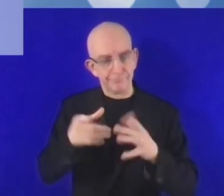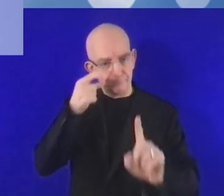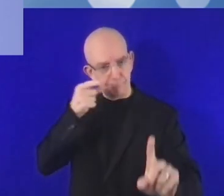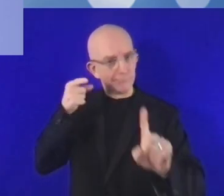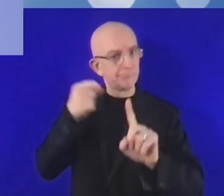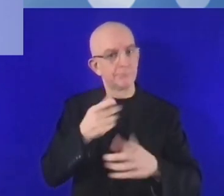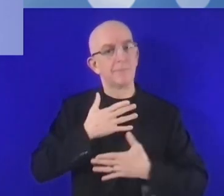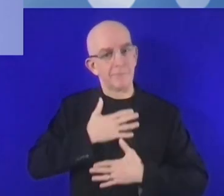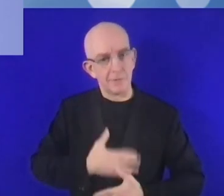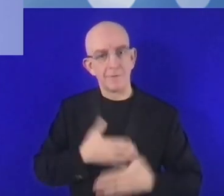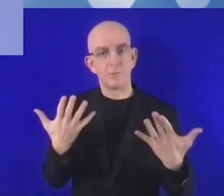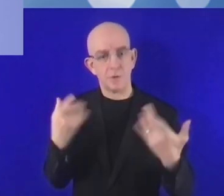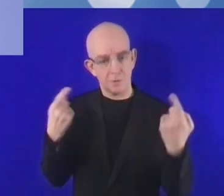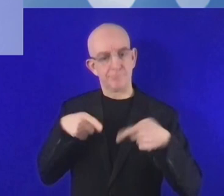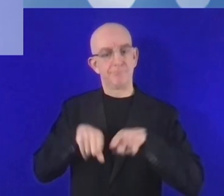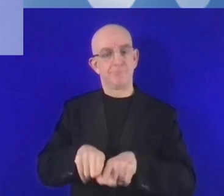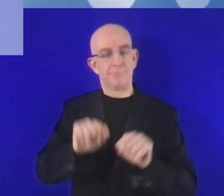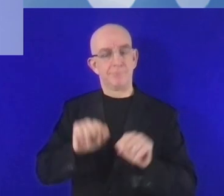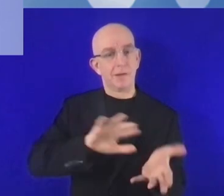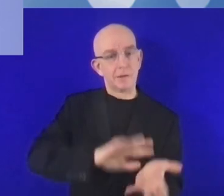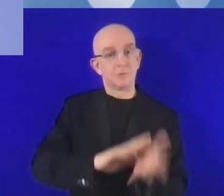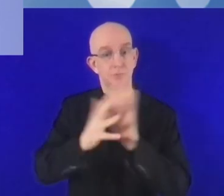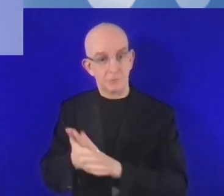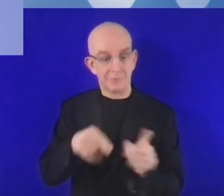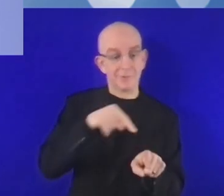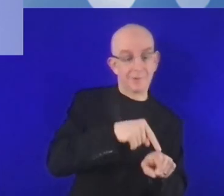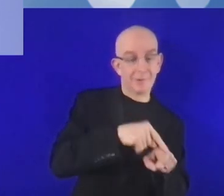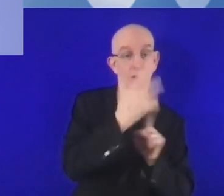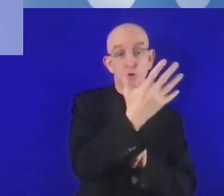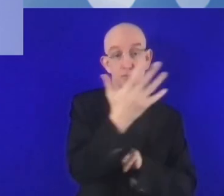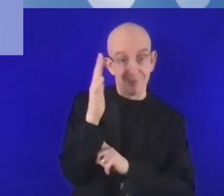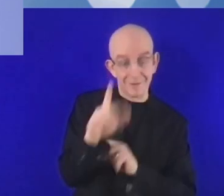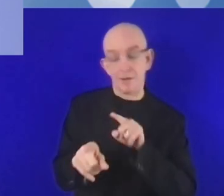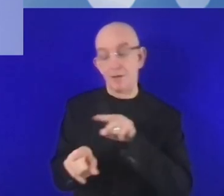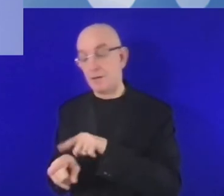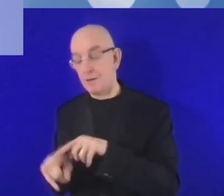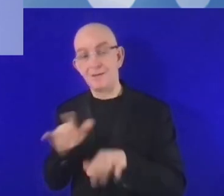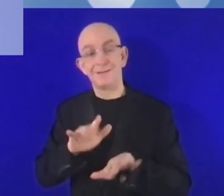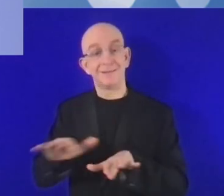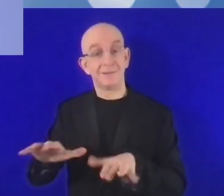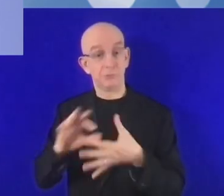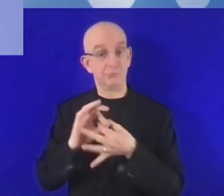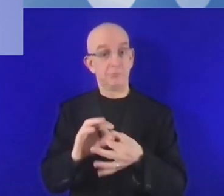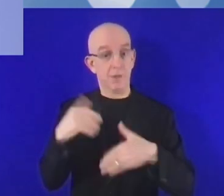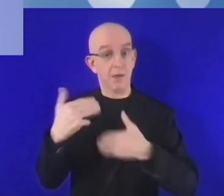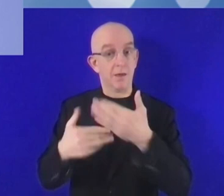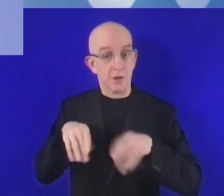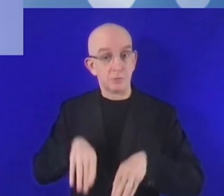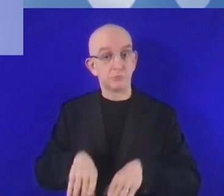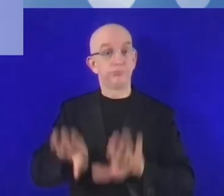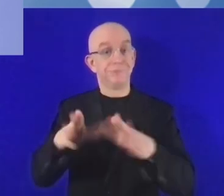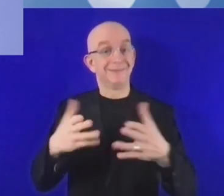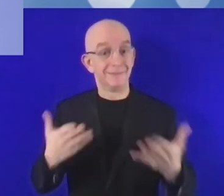التعاون من هذا النوع سيمكن من التحول الرقمي الفعلي. وهو تحول